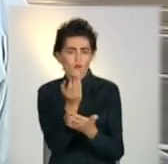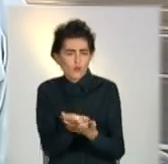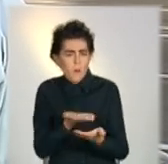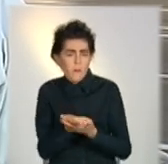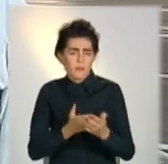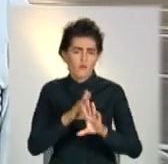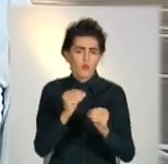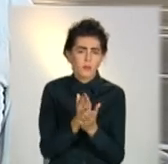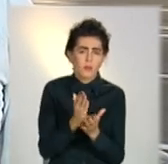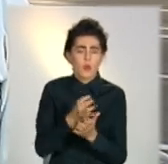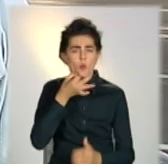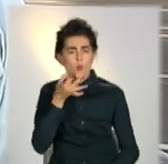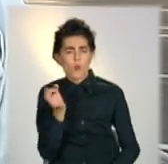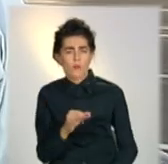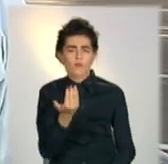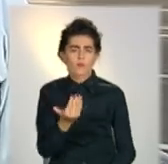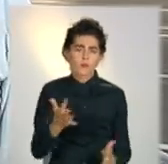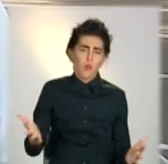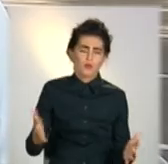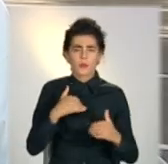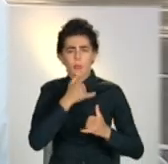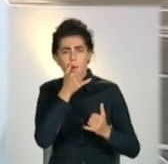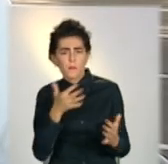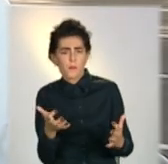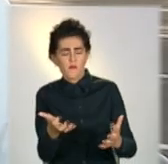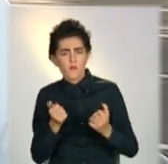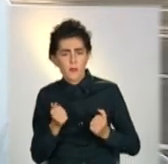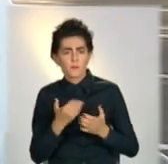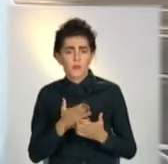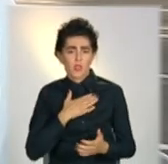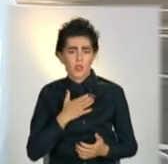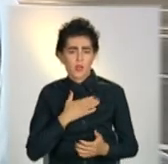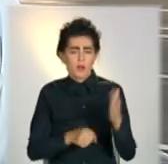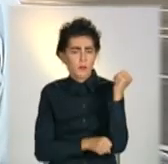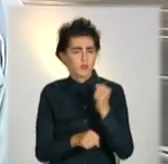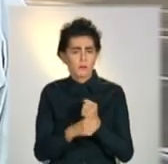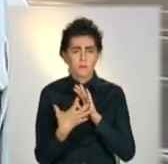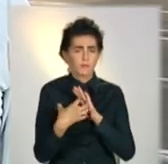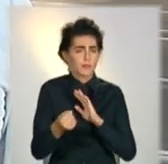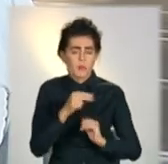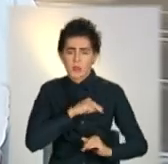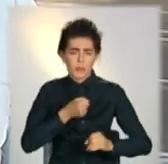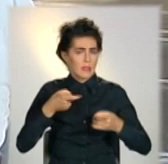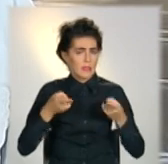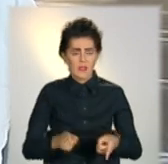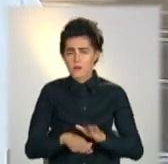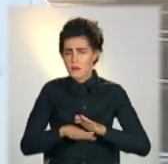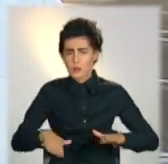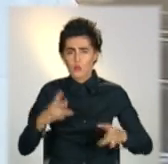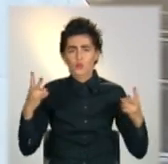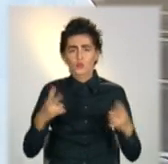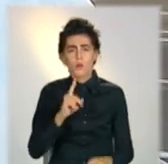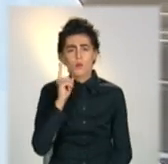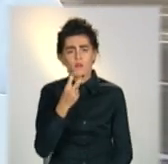але ваш опит там сильно для нашої компанії большой. У отечественного працівника взагалі нереально знайти роботу, їм потрібні 25